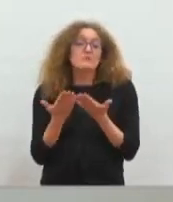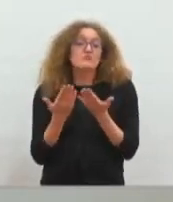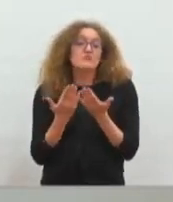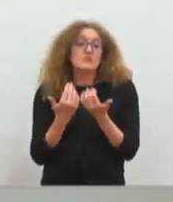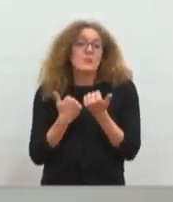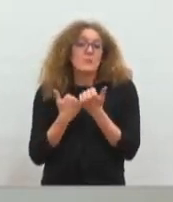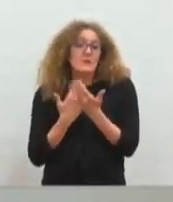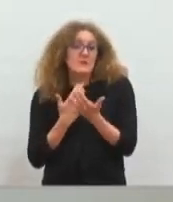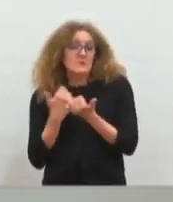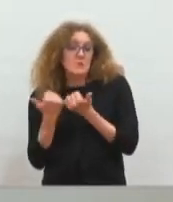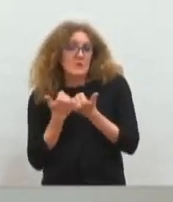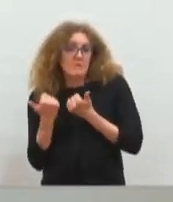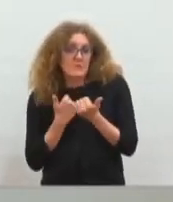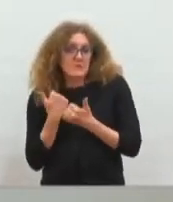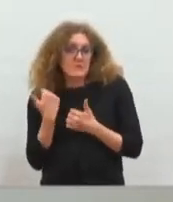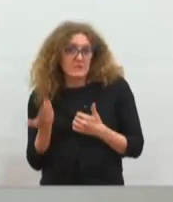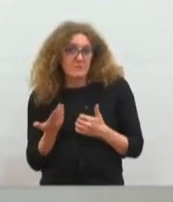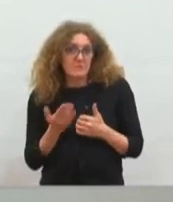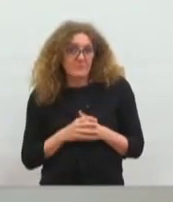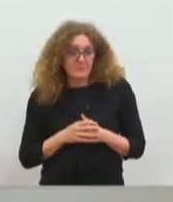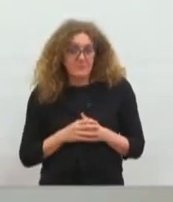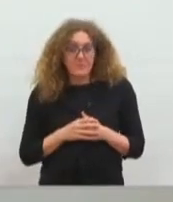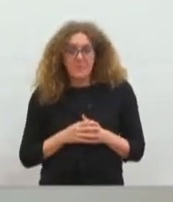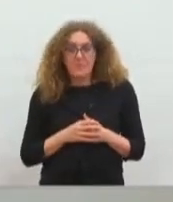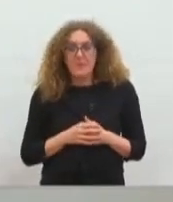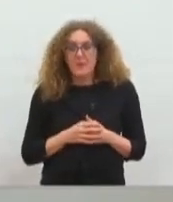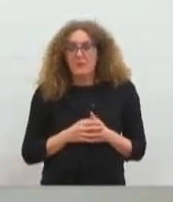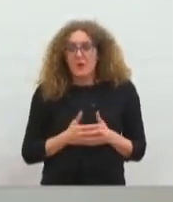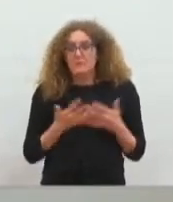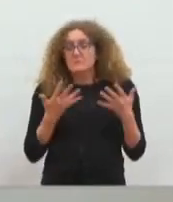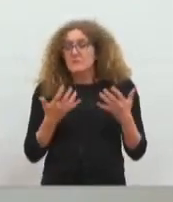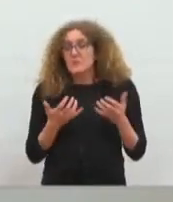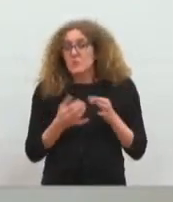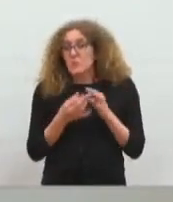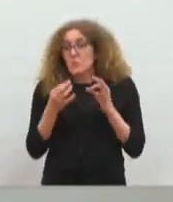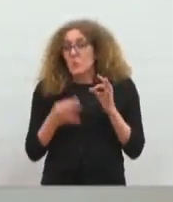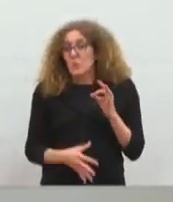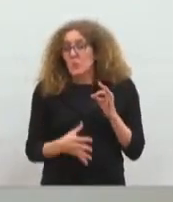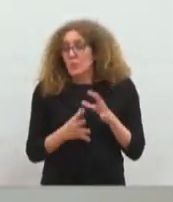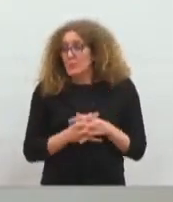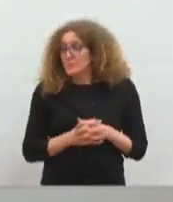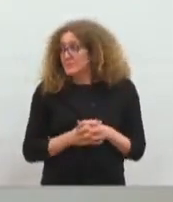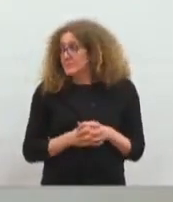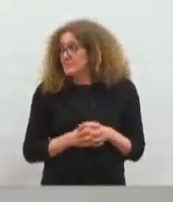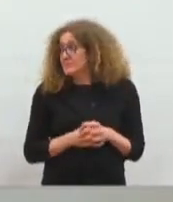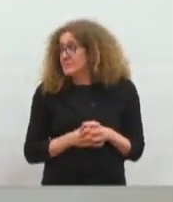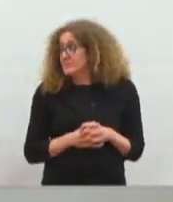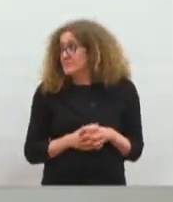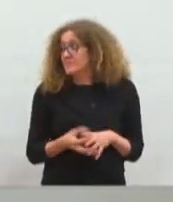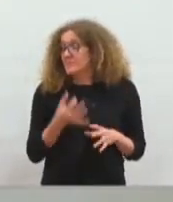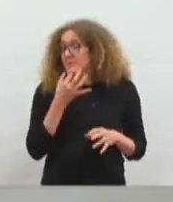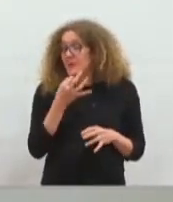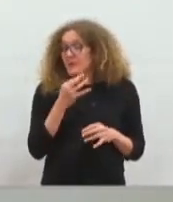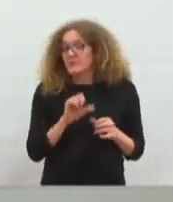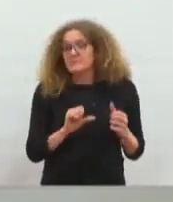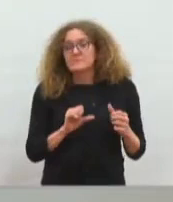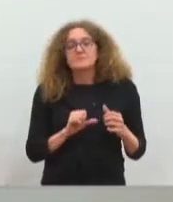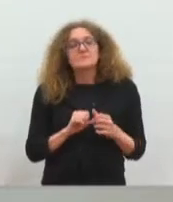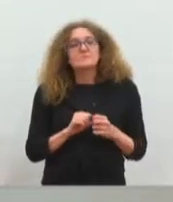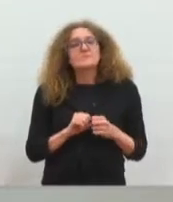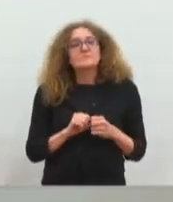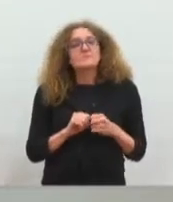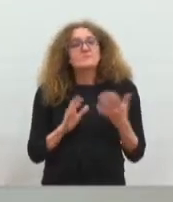services. Voilà, je voudrais terminer, conclure, en vous remerciant toutes et tous,